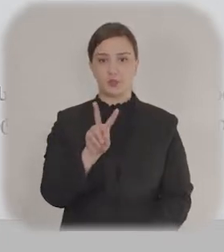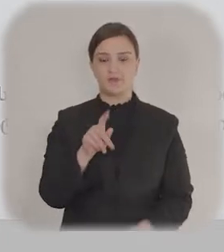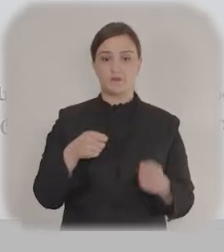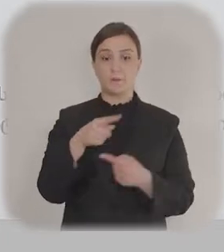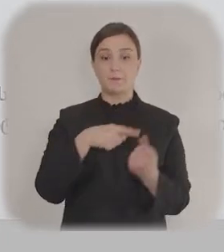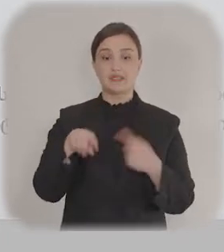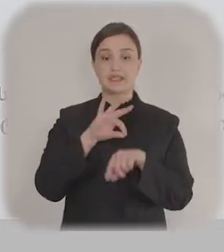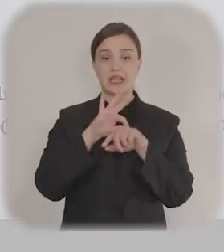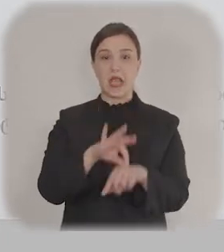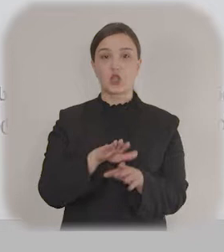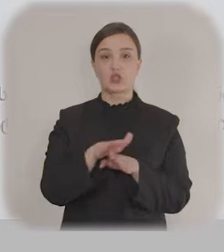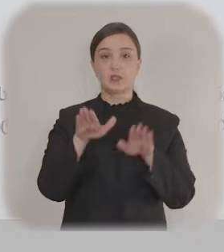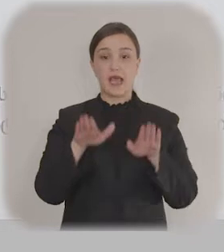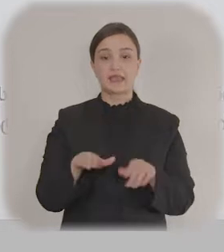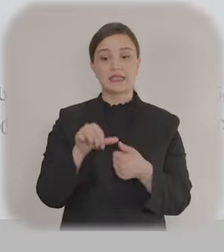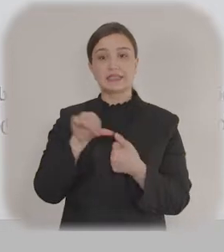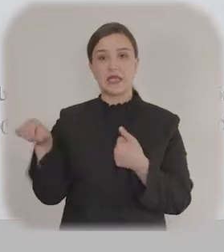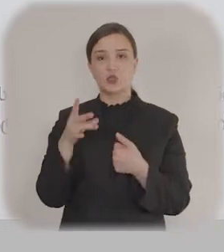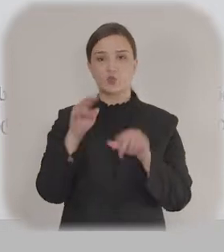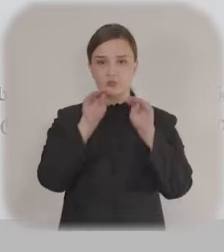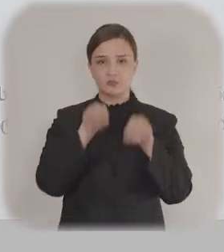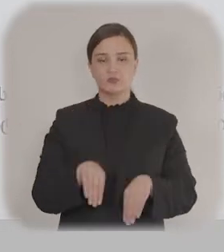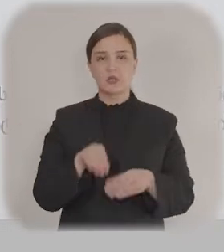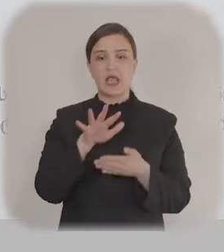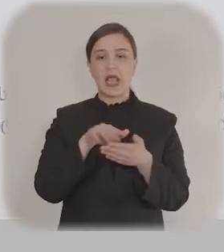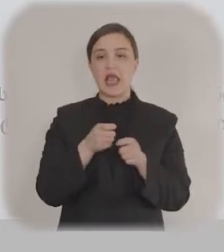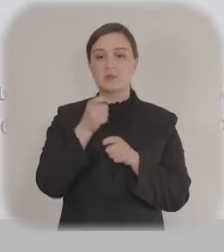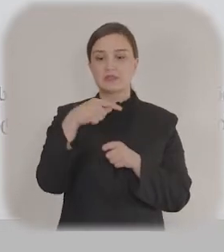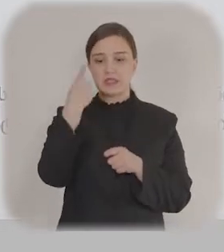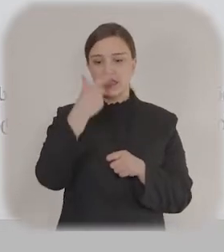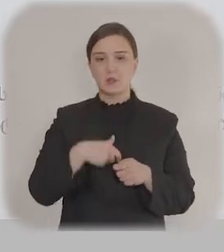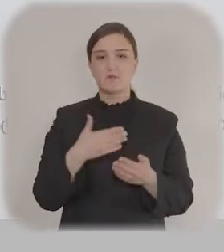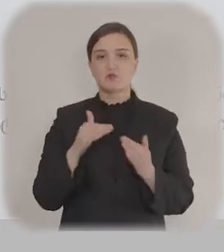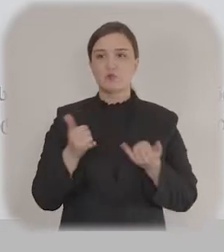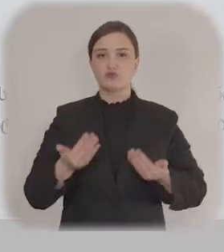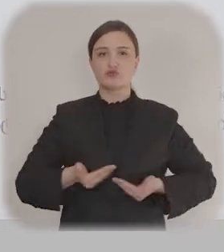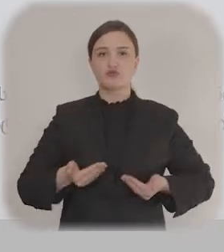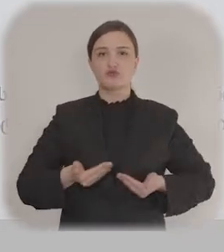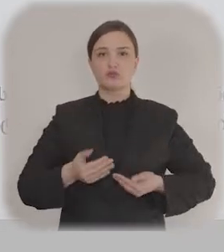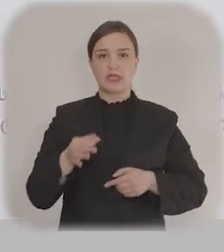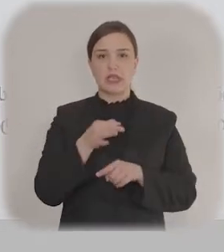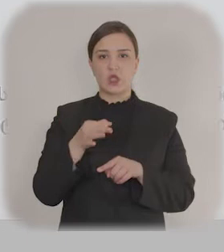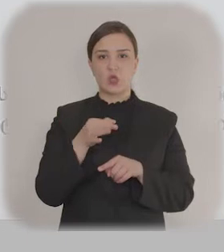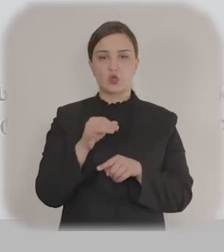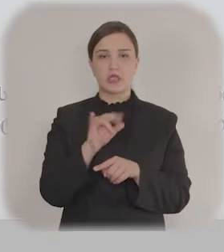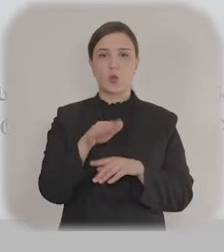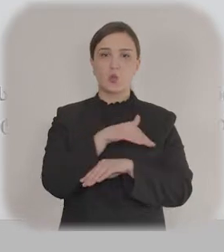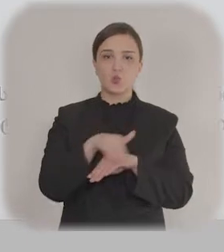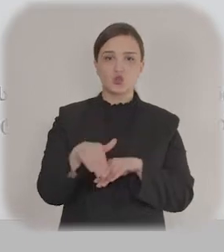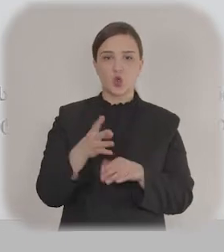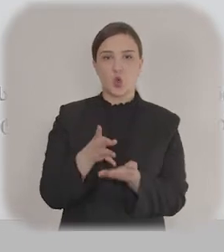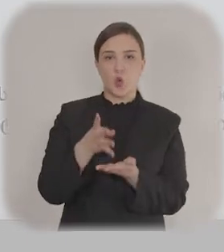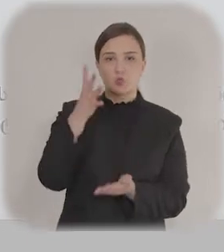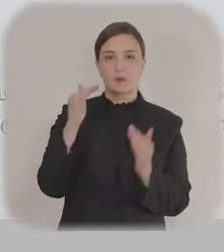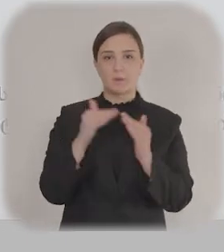kükəni, bina və mənzil nömrələrini beləsi olduğu təqdirdə göstərirək doldurmalısınız. Şərti olaraq Acara,